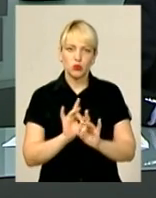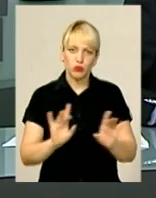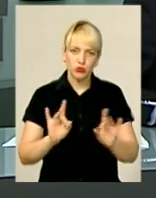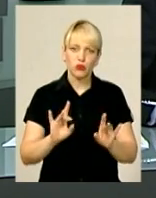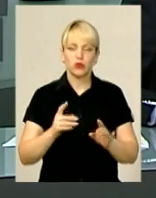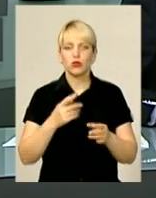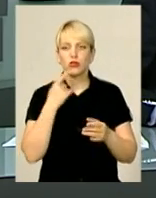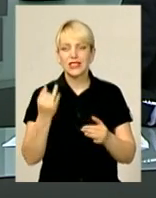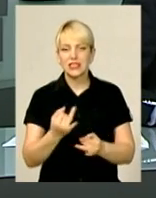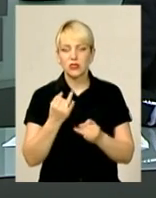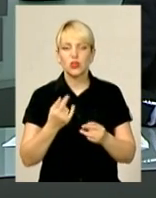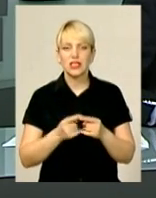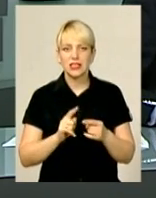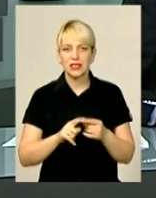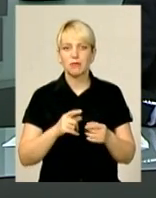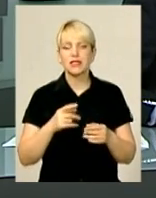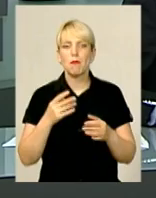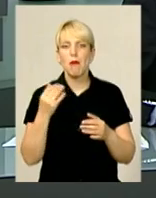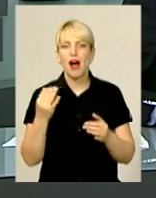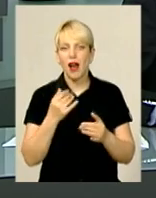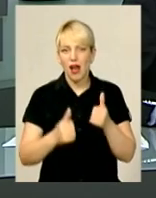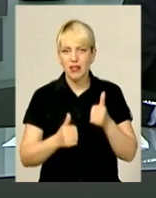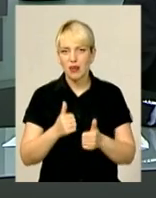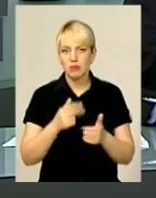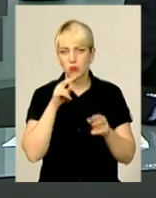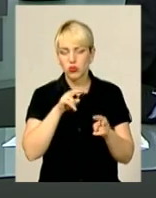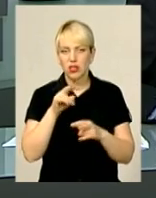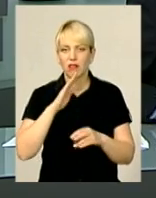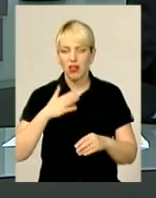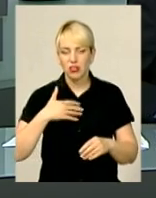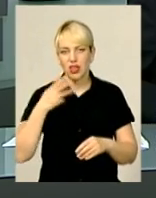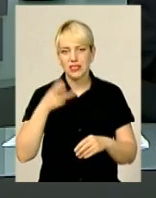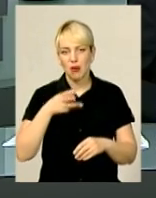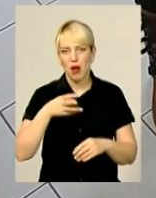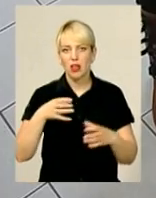цікаво. За цим своєрідним змаганням спостерігала і наша знімальна група.